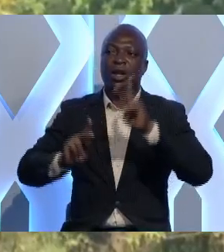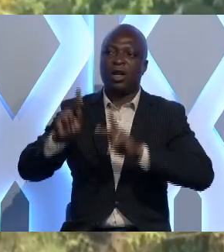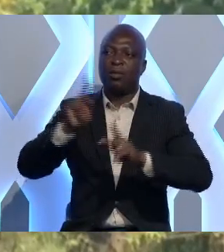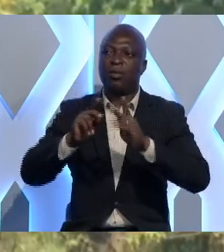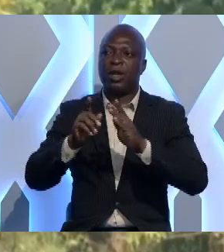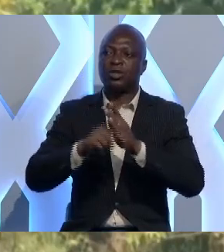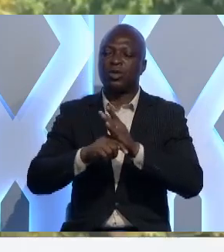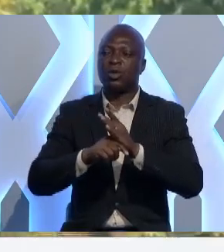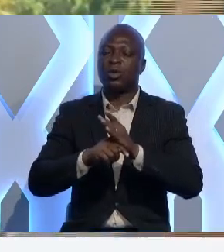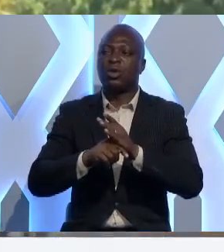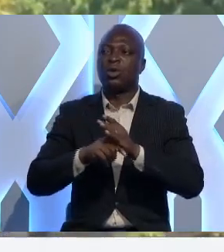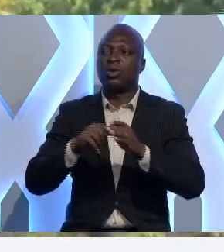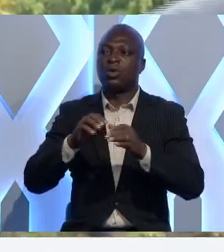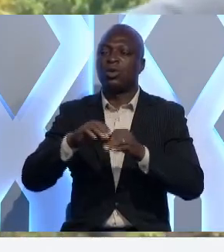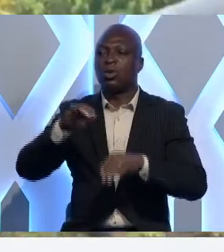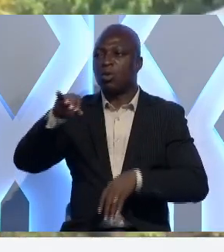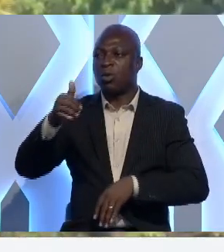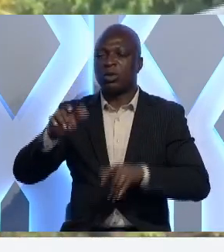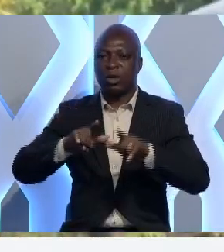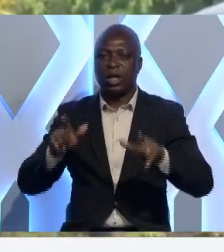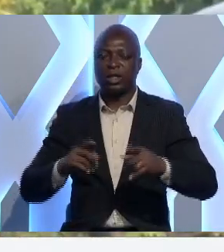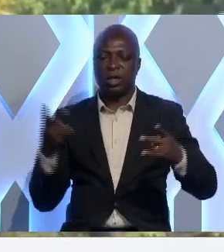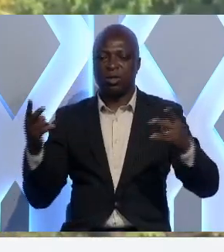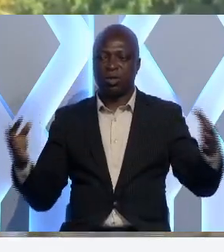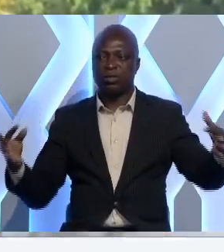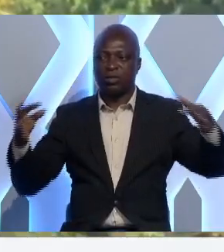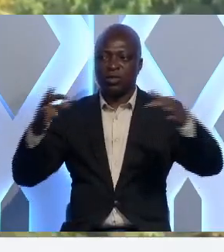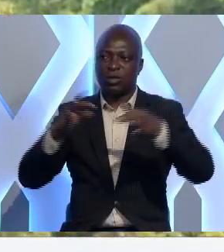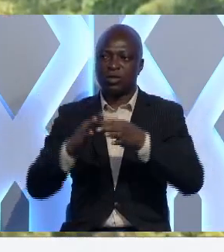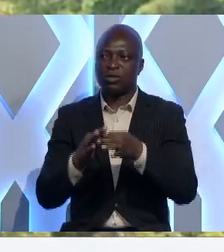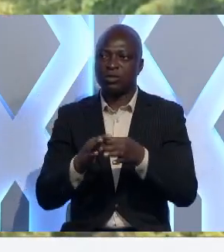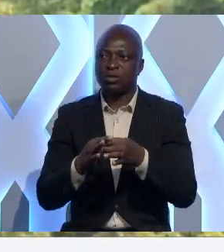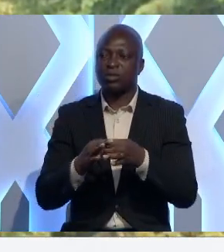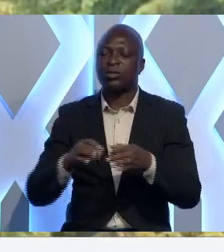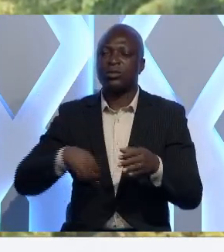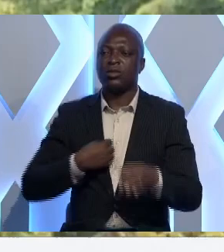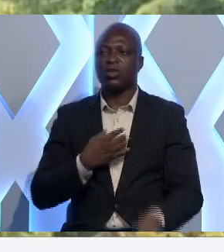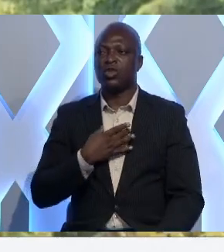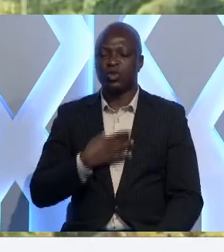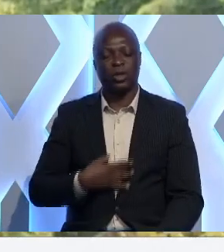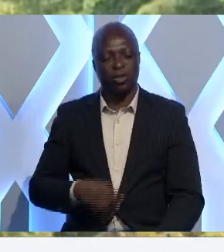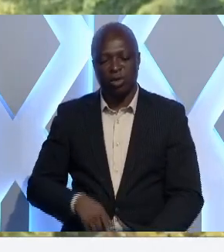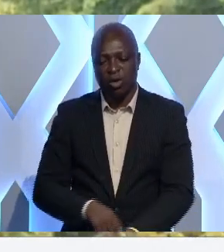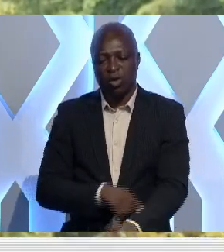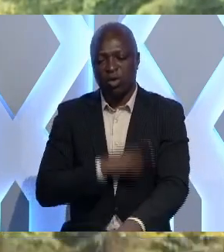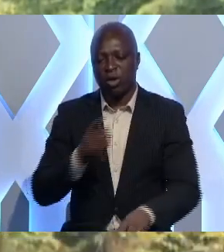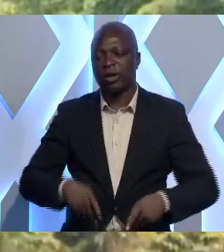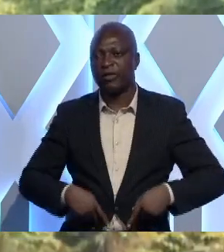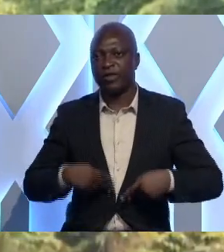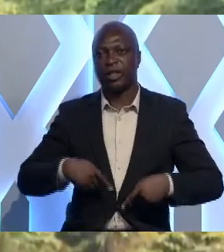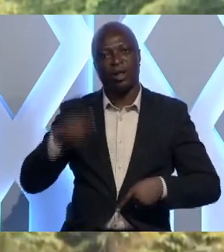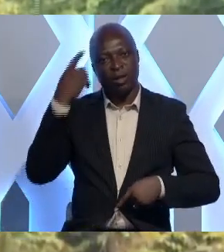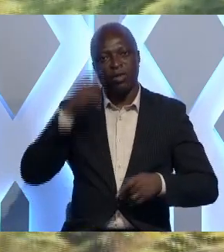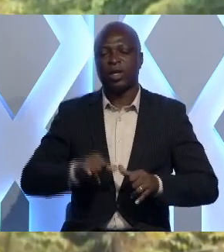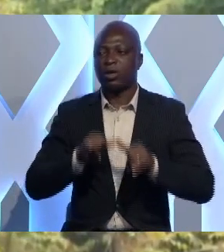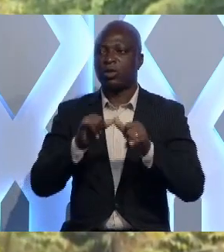de Aoupita et à celles de Aouchella. Nous lui souhaitons une longue vie pour qu